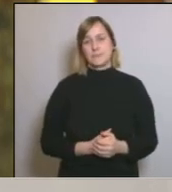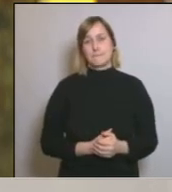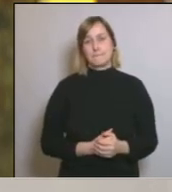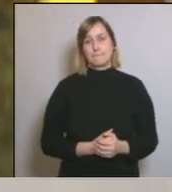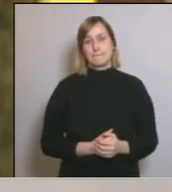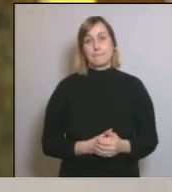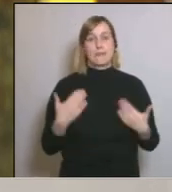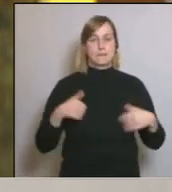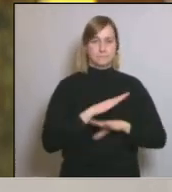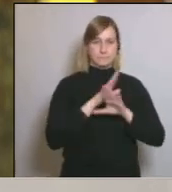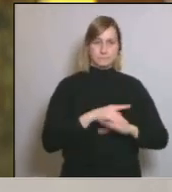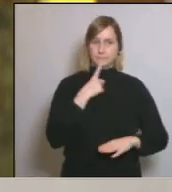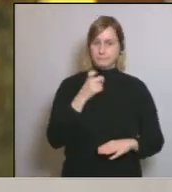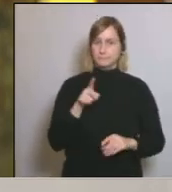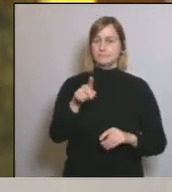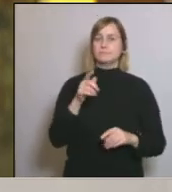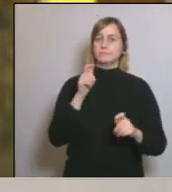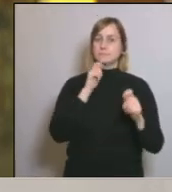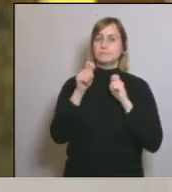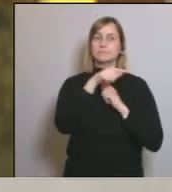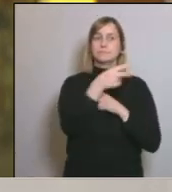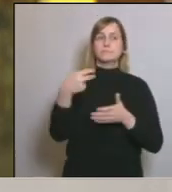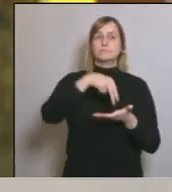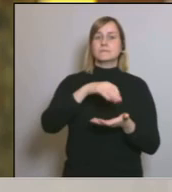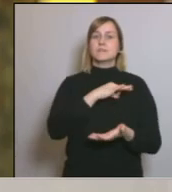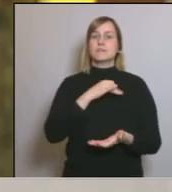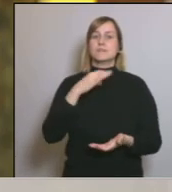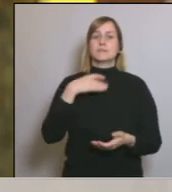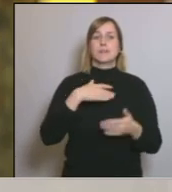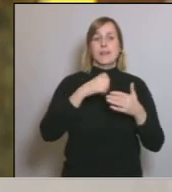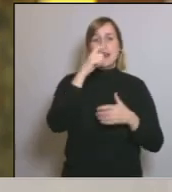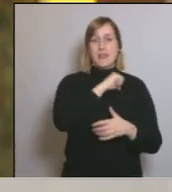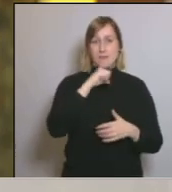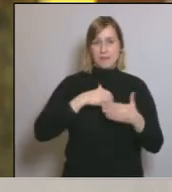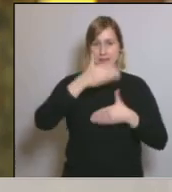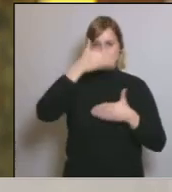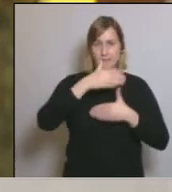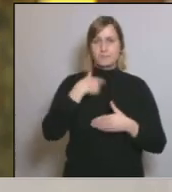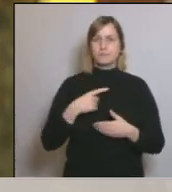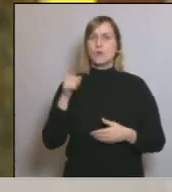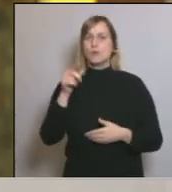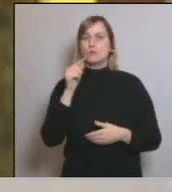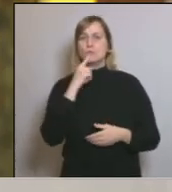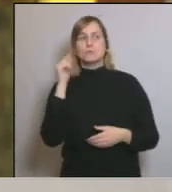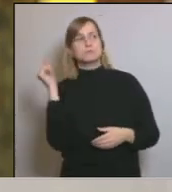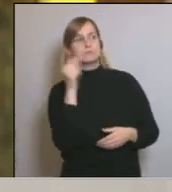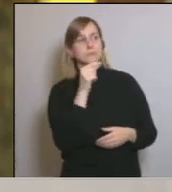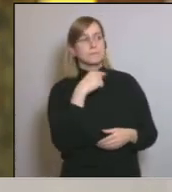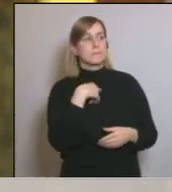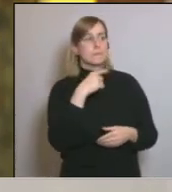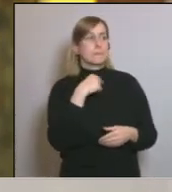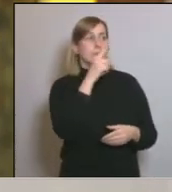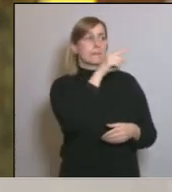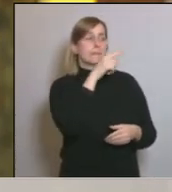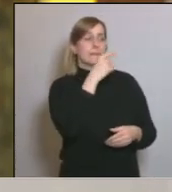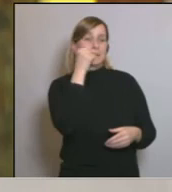I la darrera pregunta d'aquesta compareixença, la fórmula i venguera de l'independiente. Li ha retret el president Sánchez o a algun altre participant